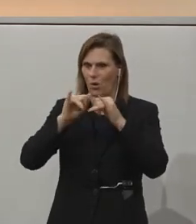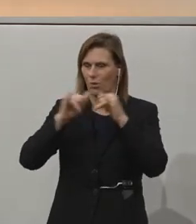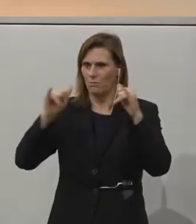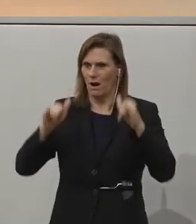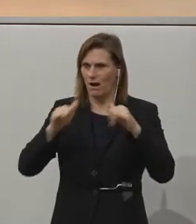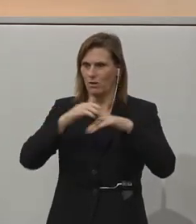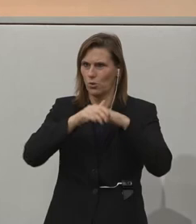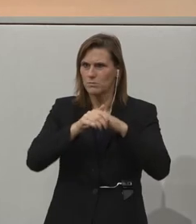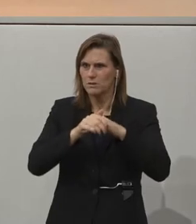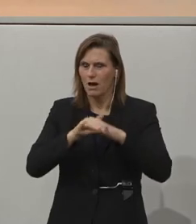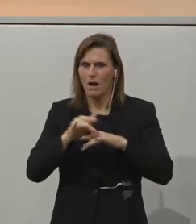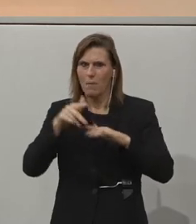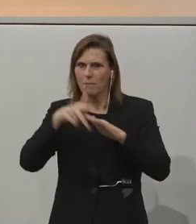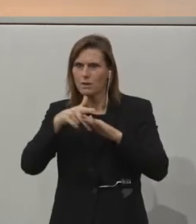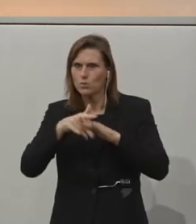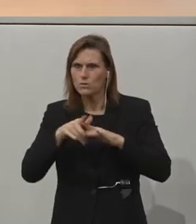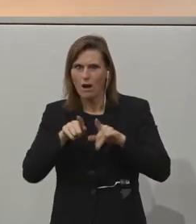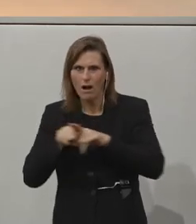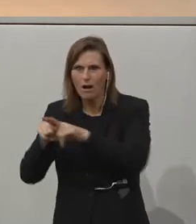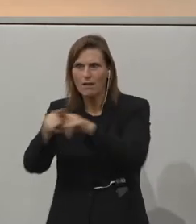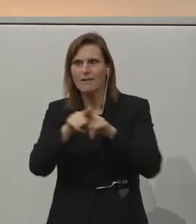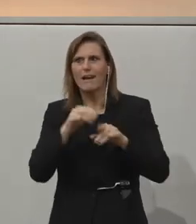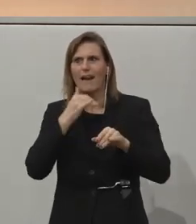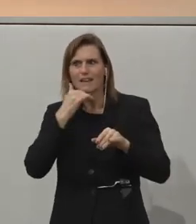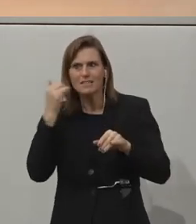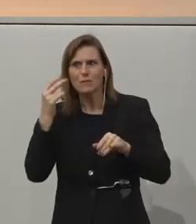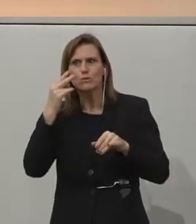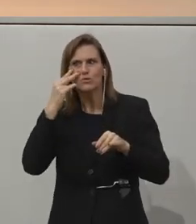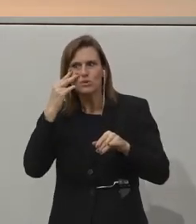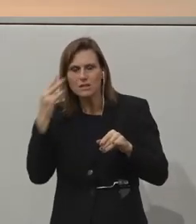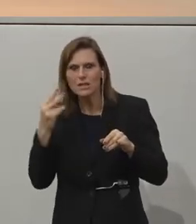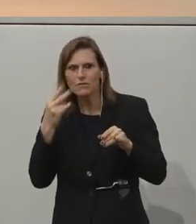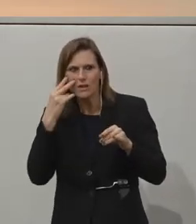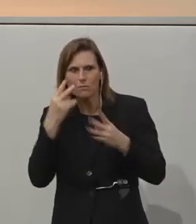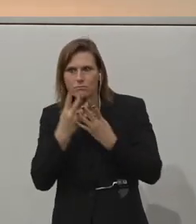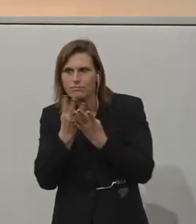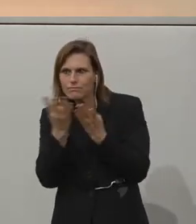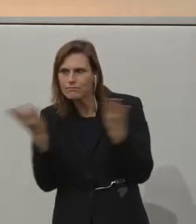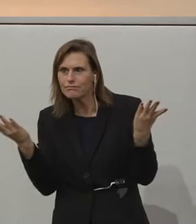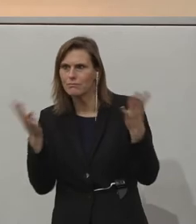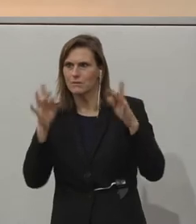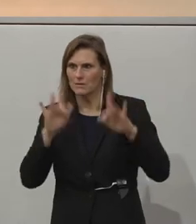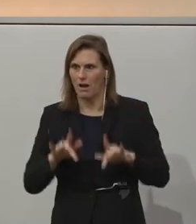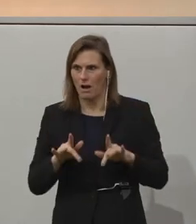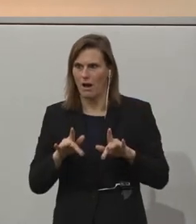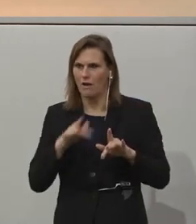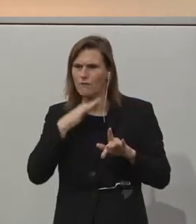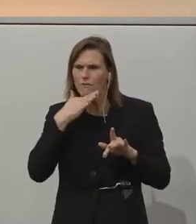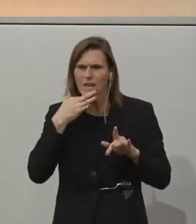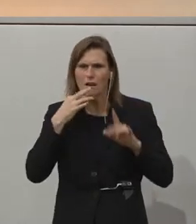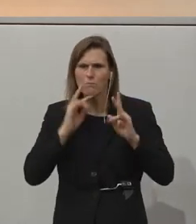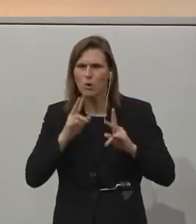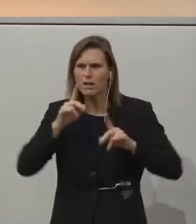along the kind of continuum. And therefore, your colleague base, your employees